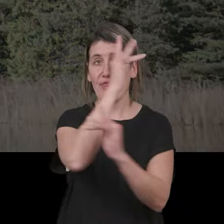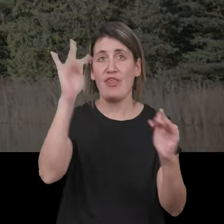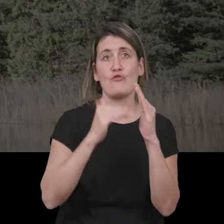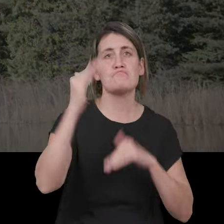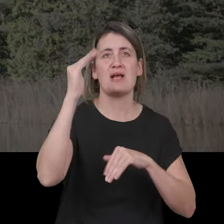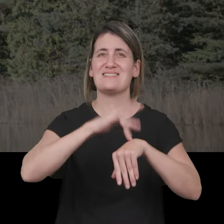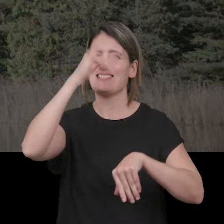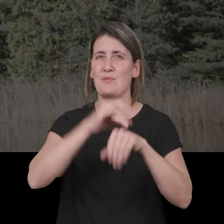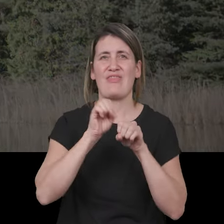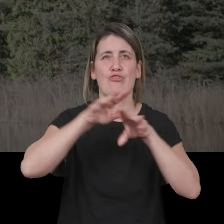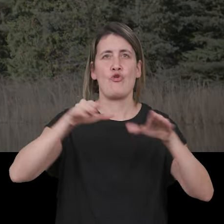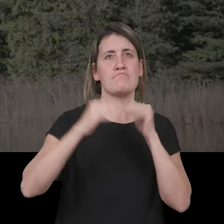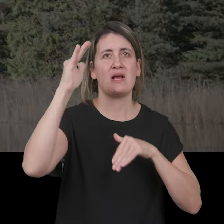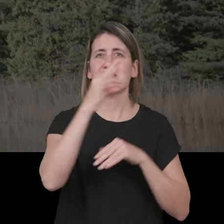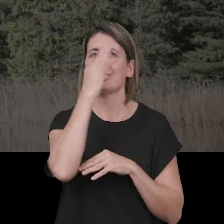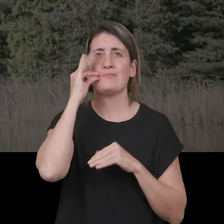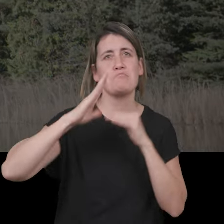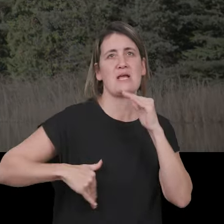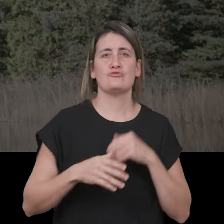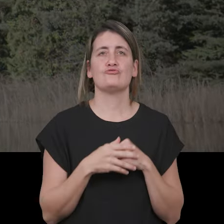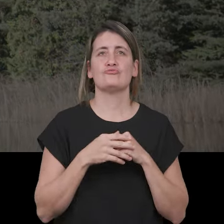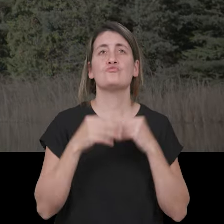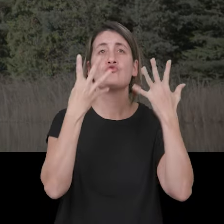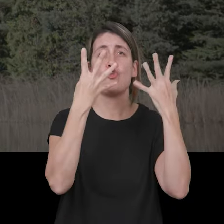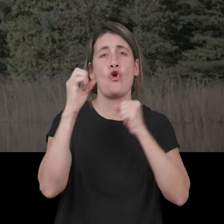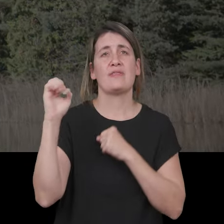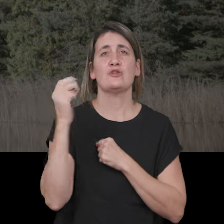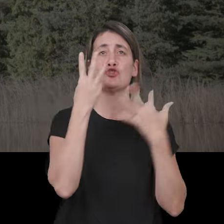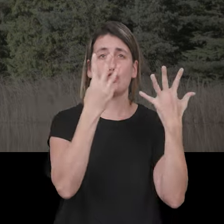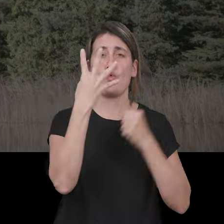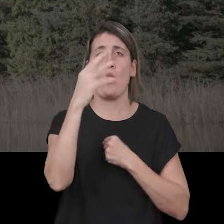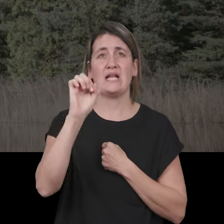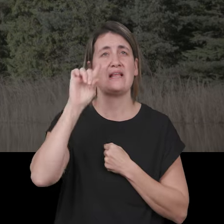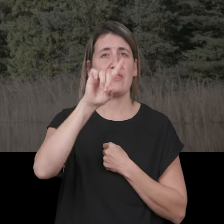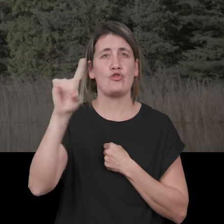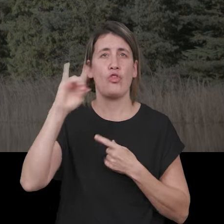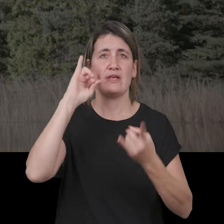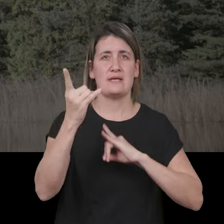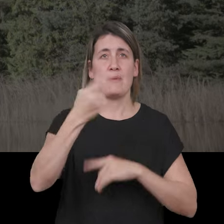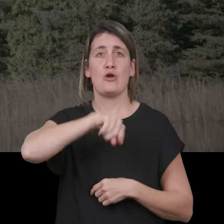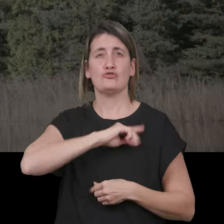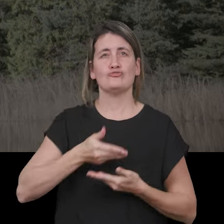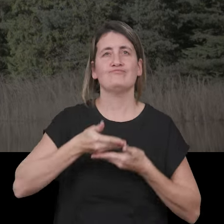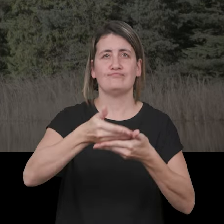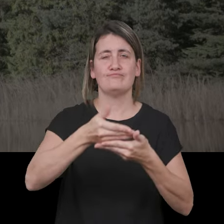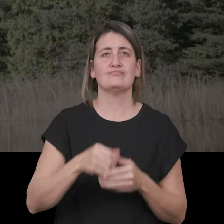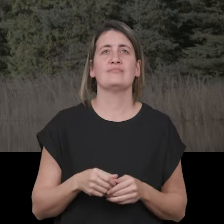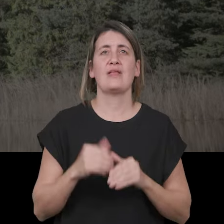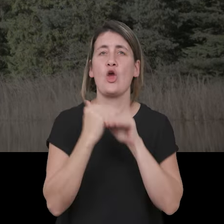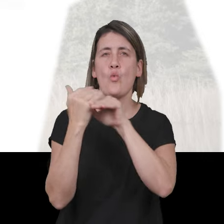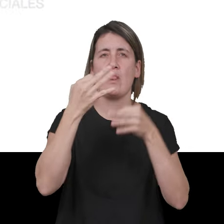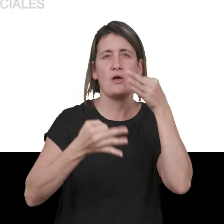gehiago, sentzibilizazio gehiago, isiltasun gutxiago. Deitu bederatzien, sortzien eta berrogei eunamaika telefonora. Lagunduko zaitugo.